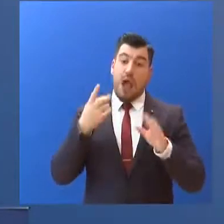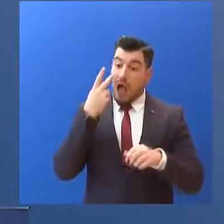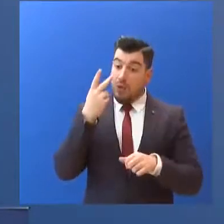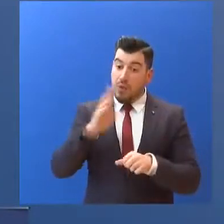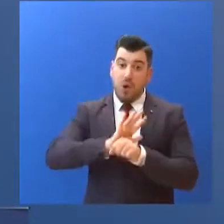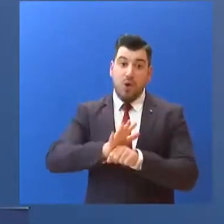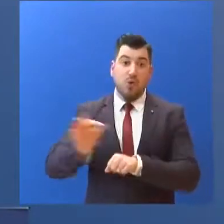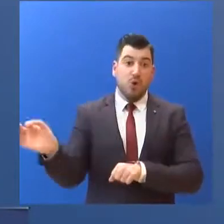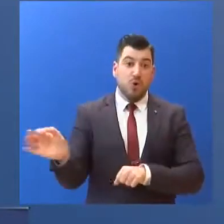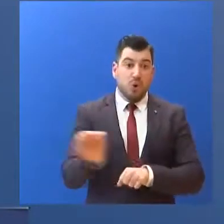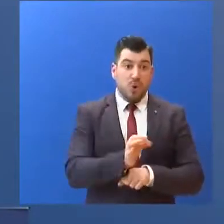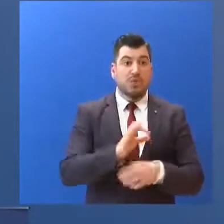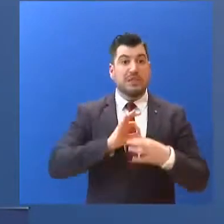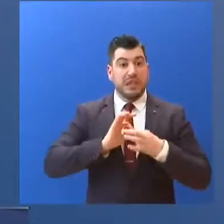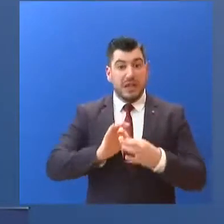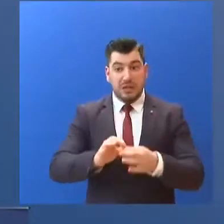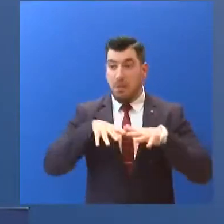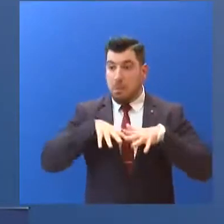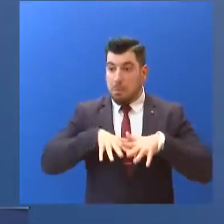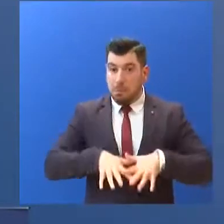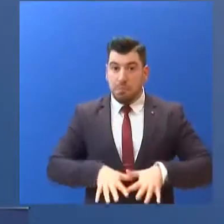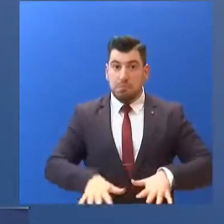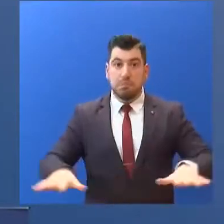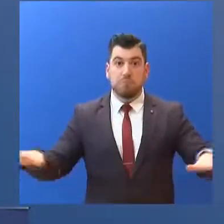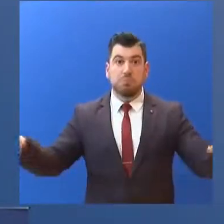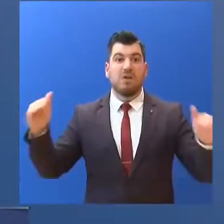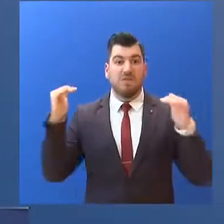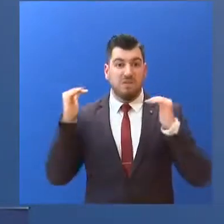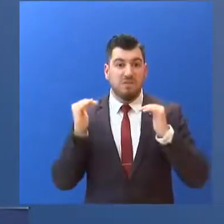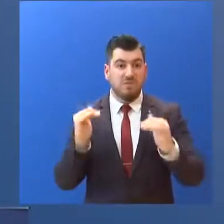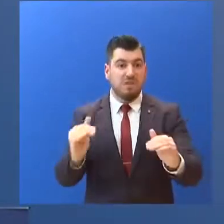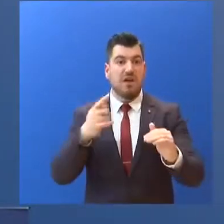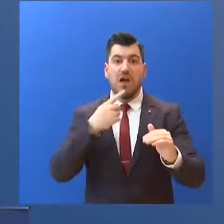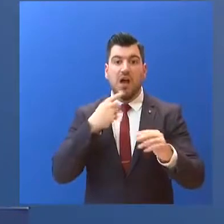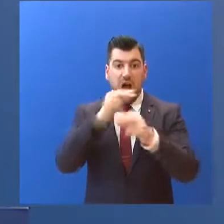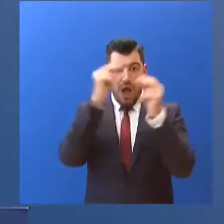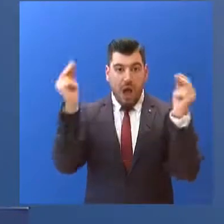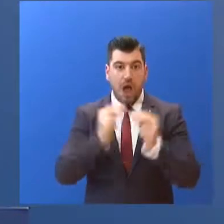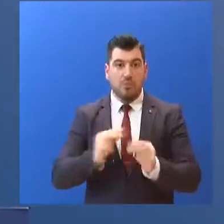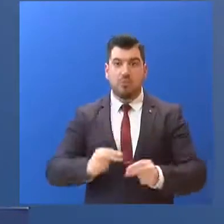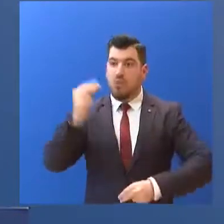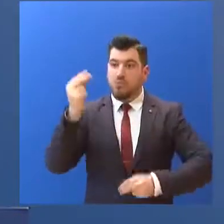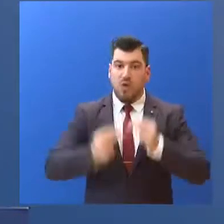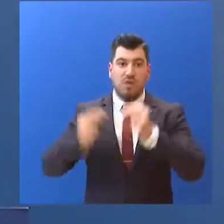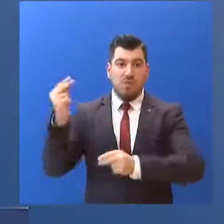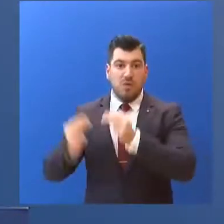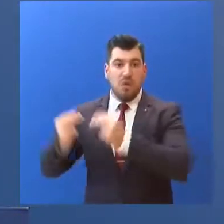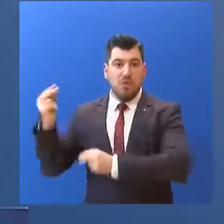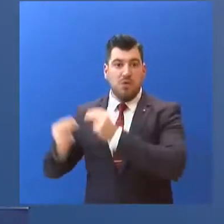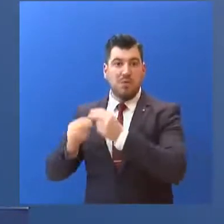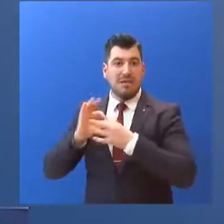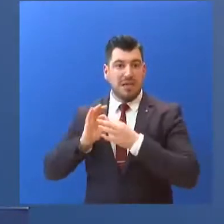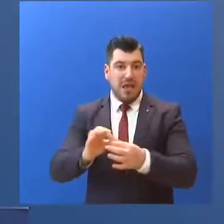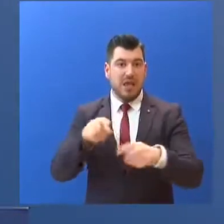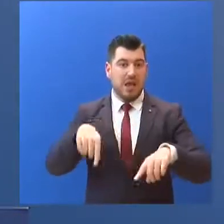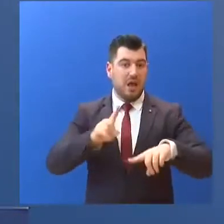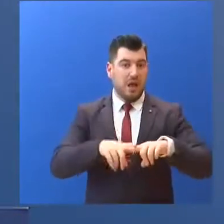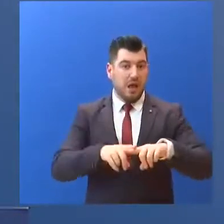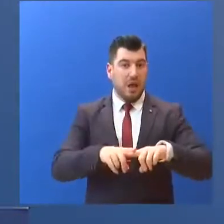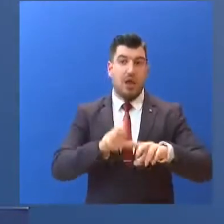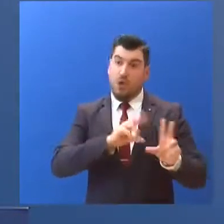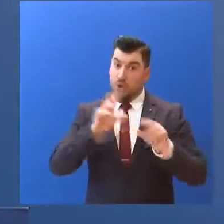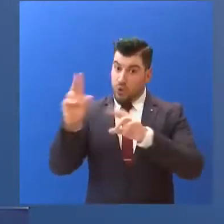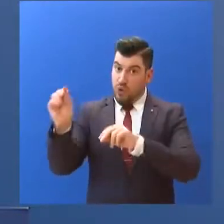συνεχίσει να απειλεί σοβαρά... και να δοκιμάζει τα συστήματα υγείας... όχι μόνο της Ελλάδας... αλλά και των υπόλοιπων κρατών μελών της Ευρωπαϊκής